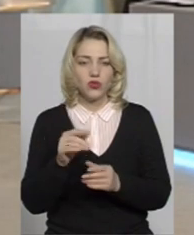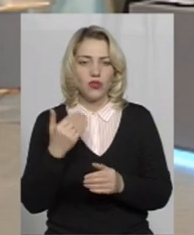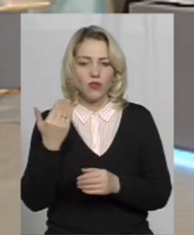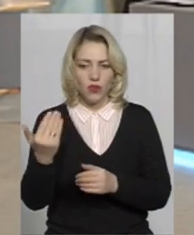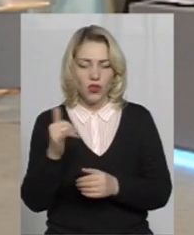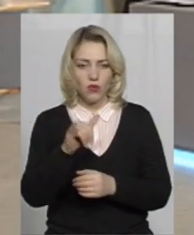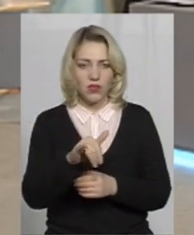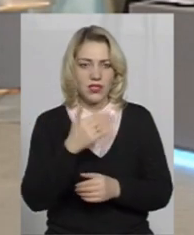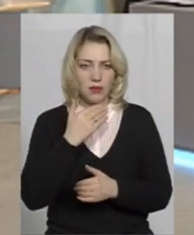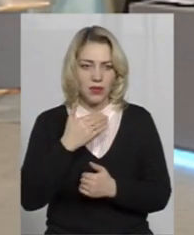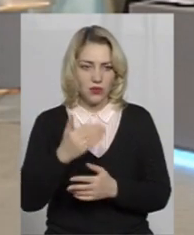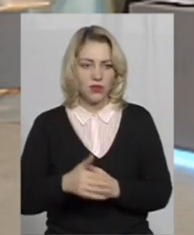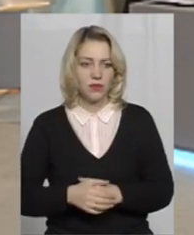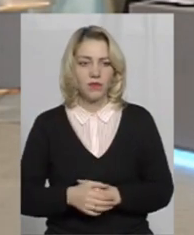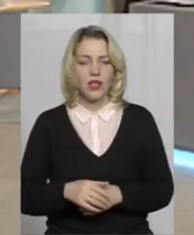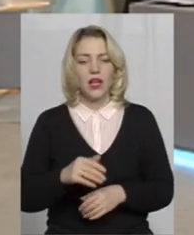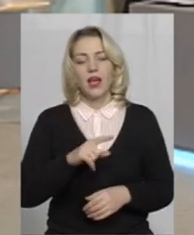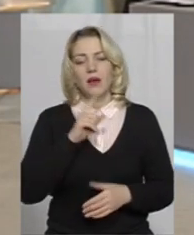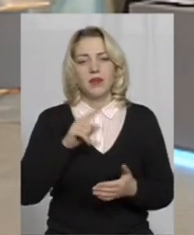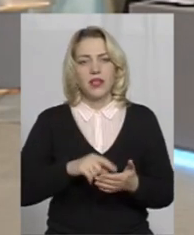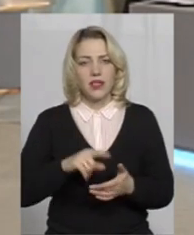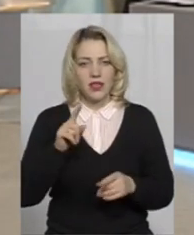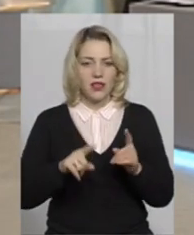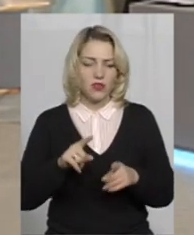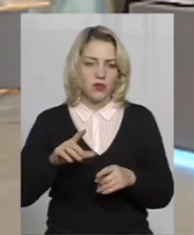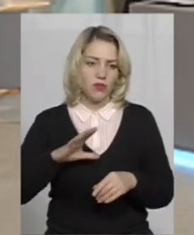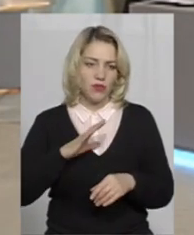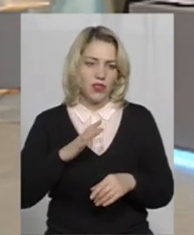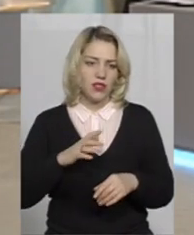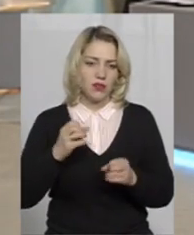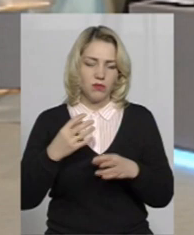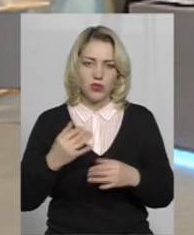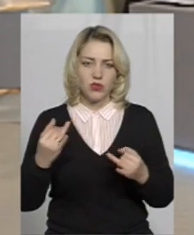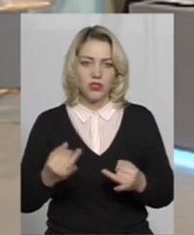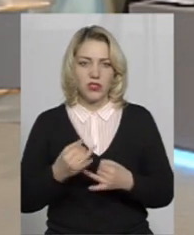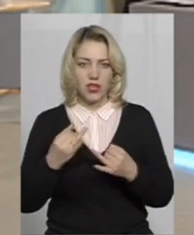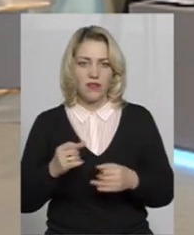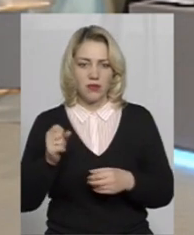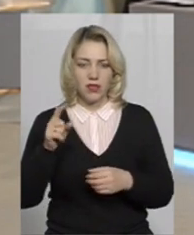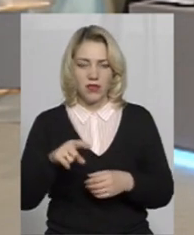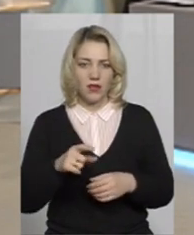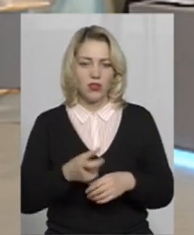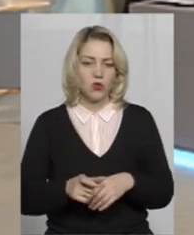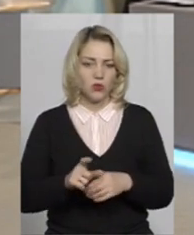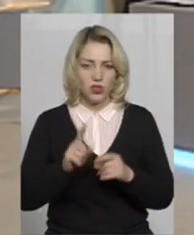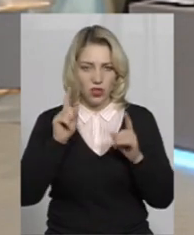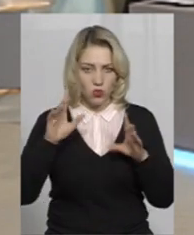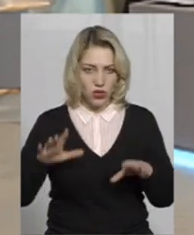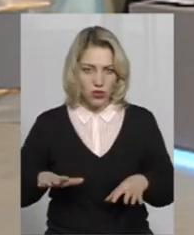вас запитують? Запитання інколи бувають просто надзвичайно цікавими і навіть дуже неочікуваними.